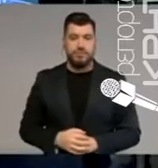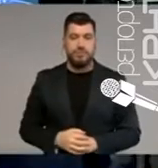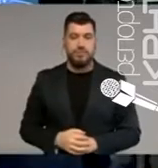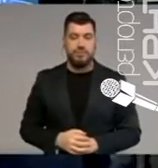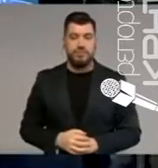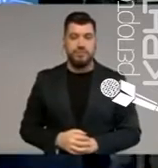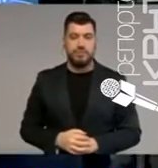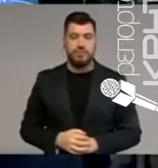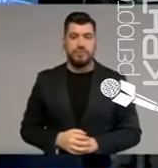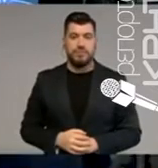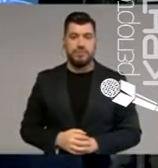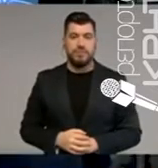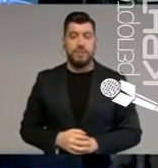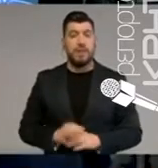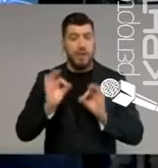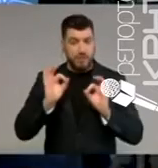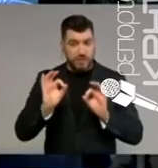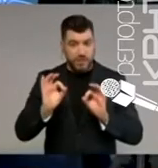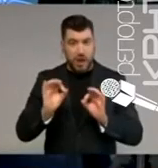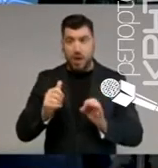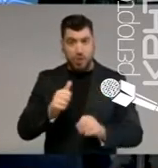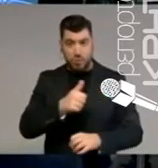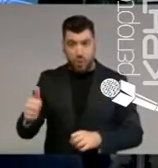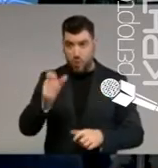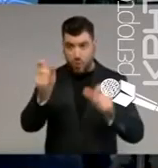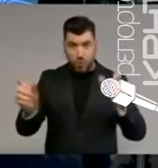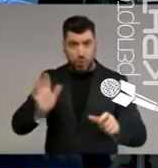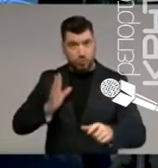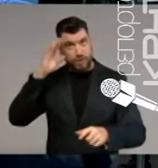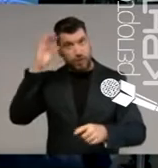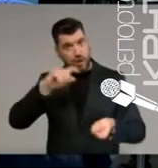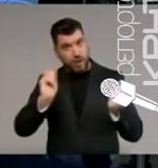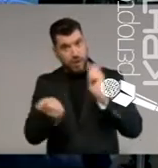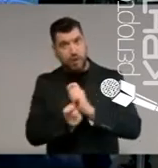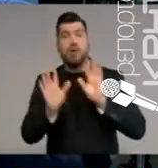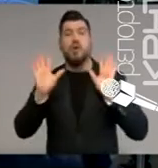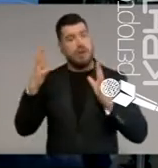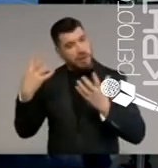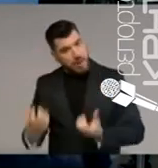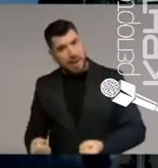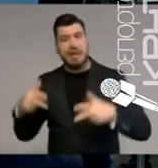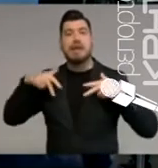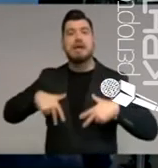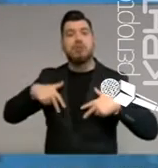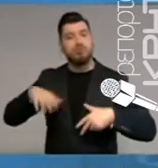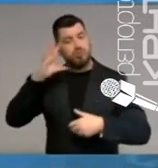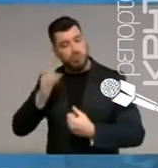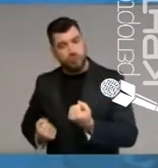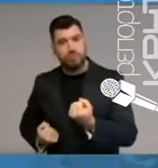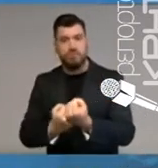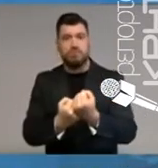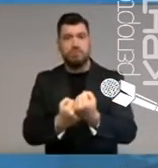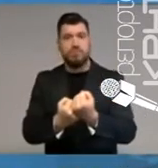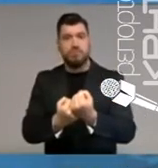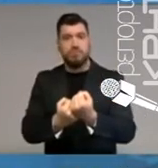από ένα οργανωμένο, πολυεπίπεδο σχέδιο βελτίωσης της οδικής ασφάλειας, το οποίο